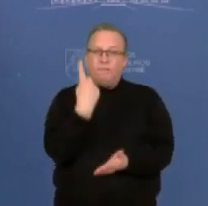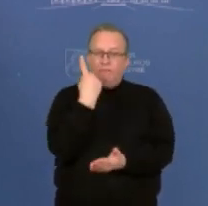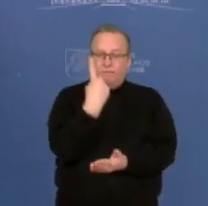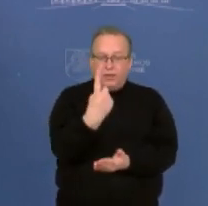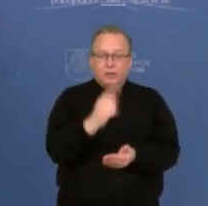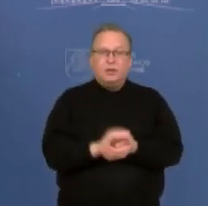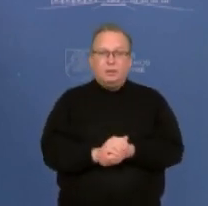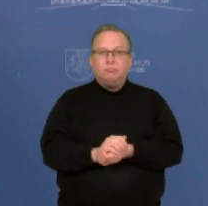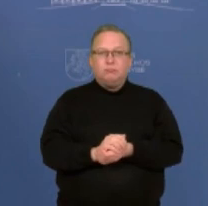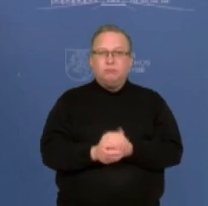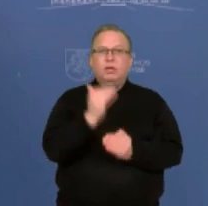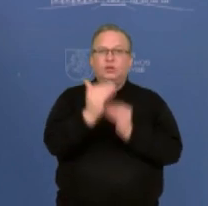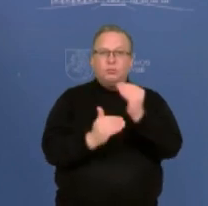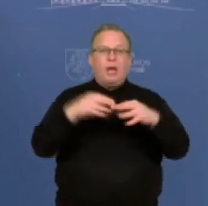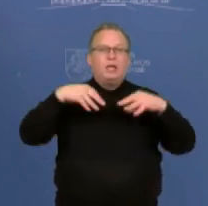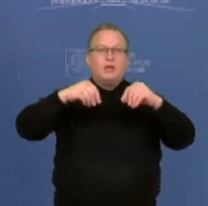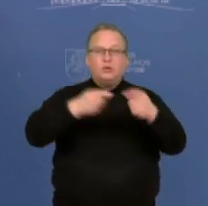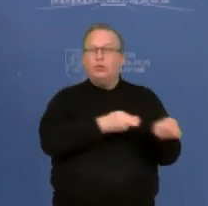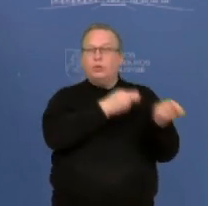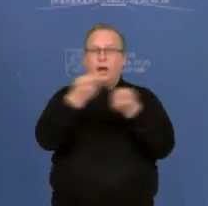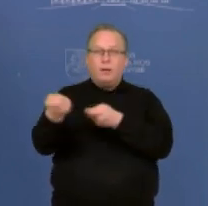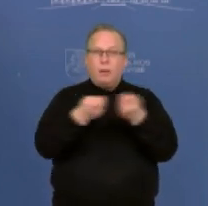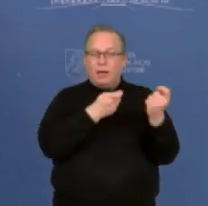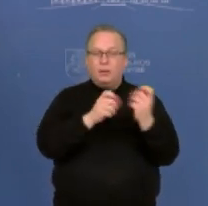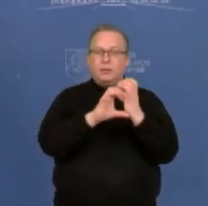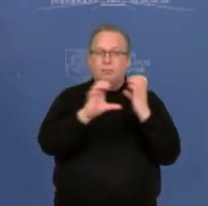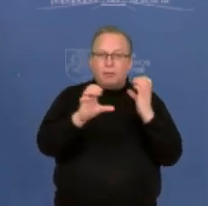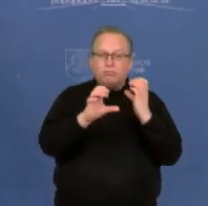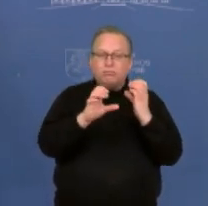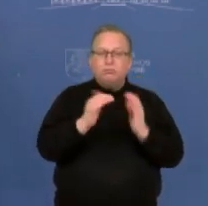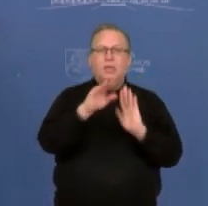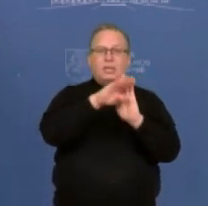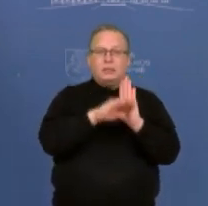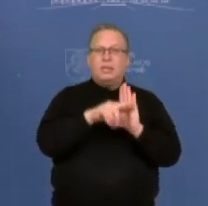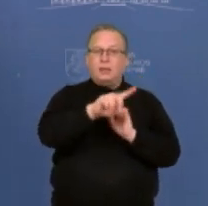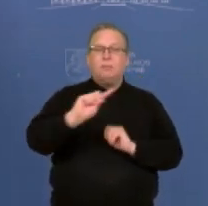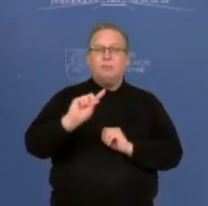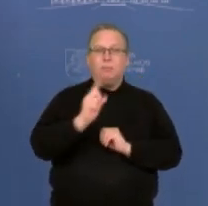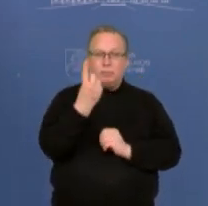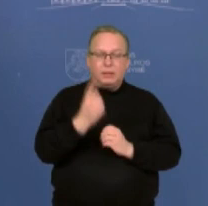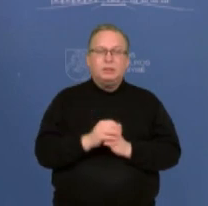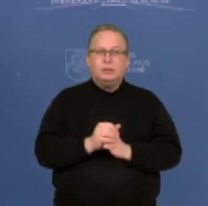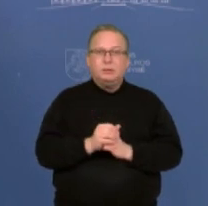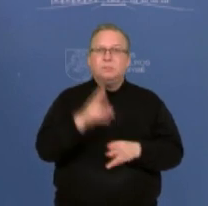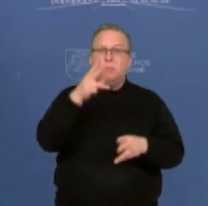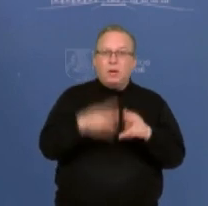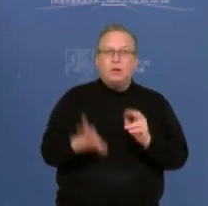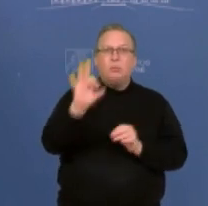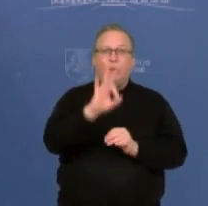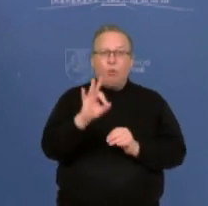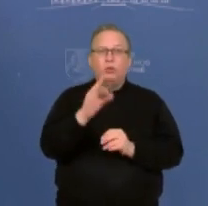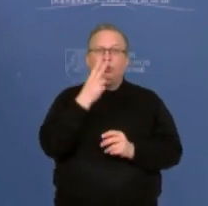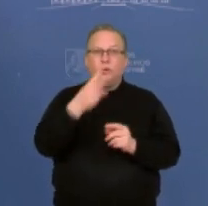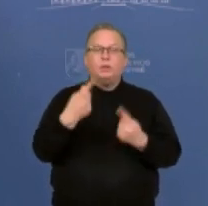žingsnių link trašų gabenimo sustabdymo, tai yra tas pirmasis žingsnis, bet toliau lygiai taip pat visos